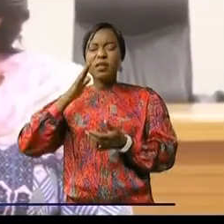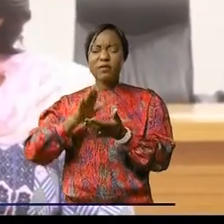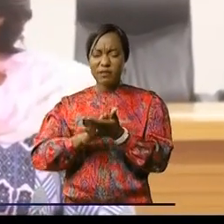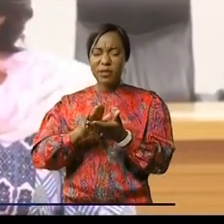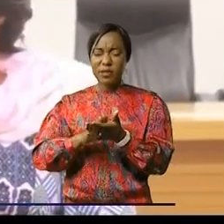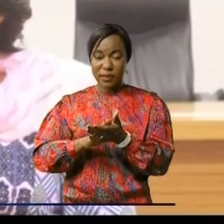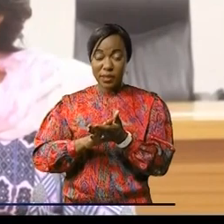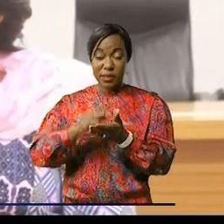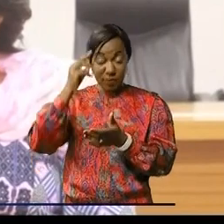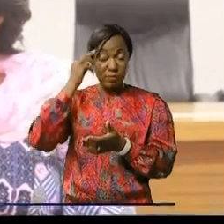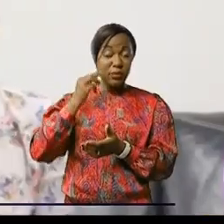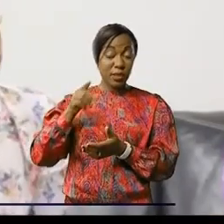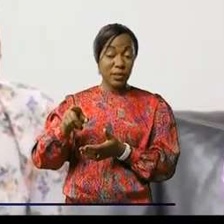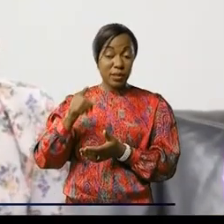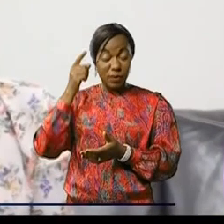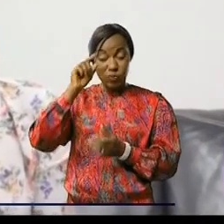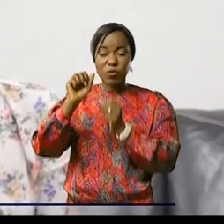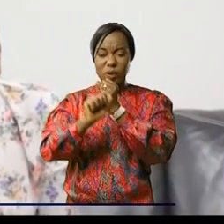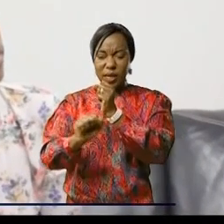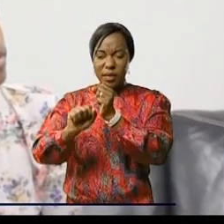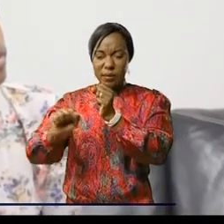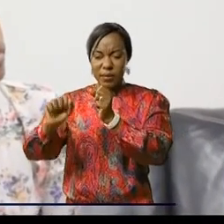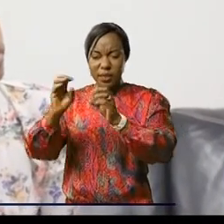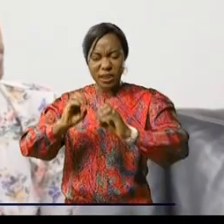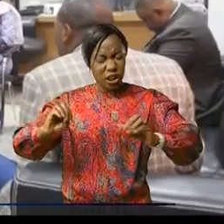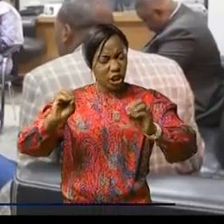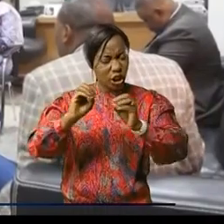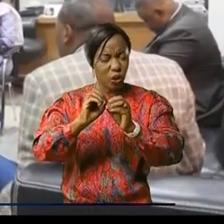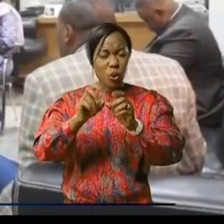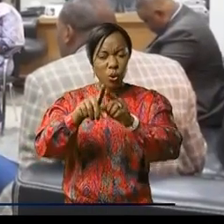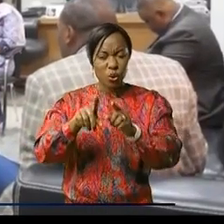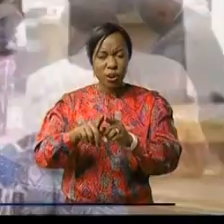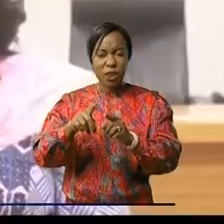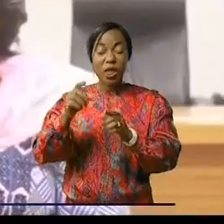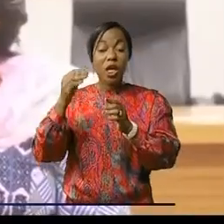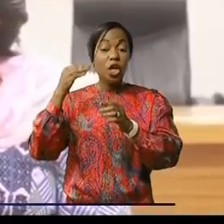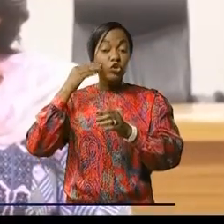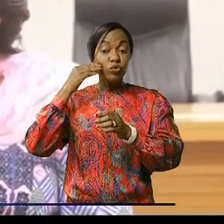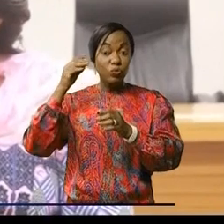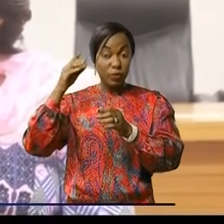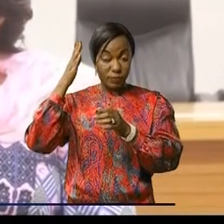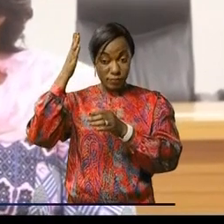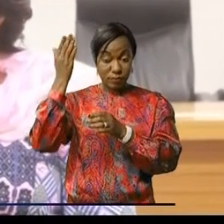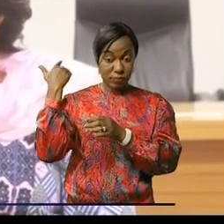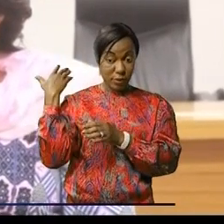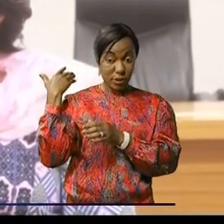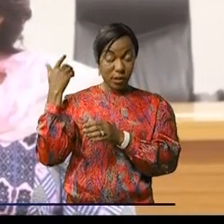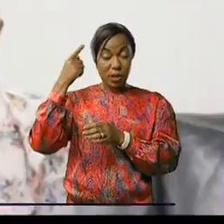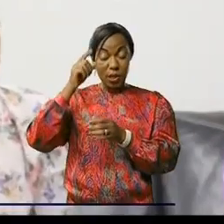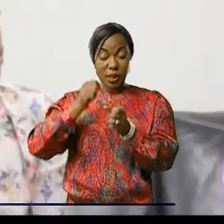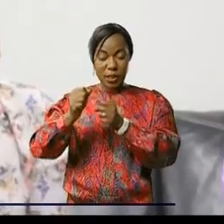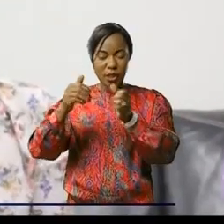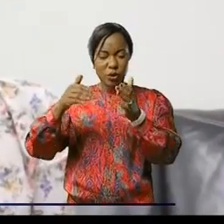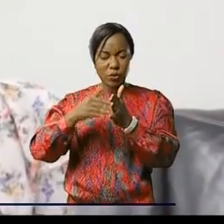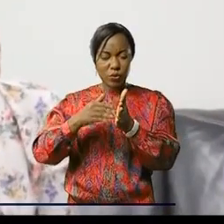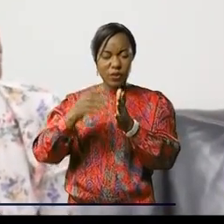Ndea Luceba pour la campagne Tolérance zéro immédiate lancée en juin dernier pour l'IT contre les violences sexuelles basées sur